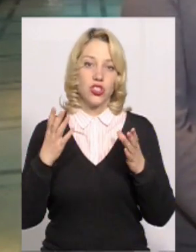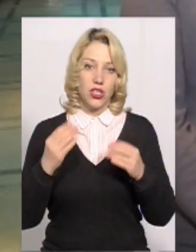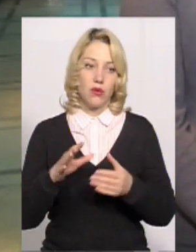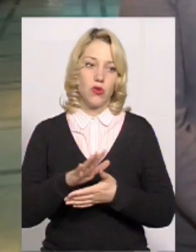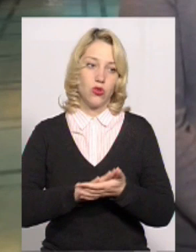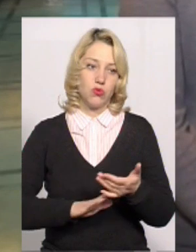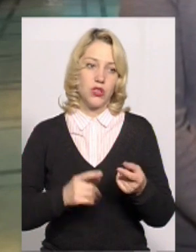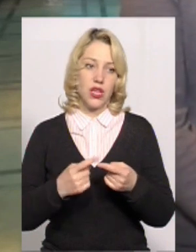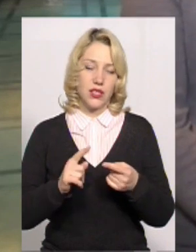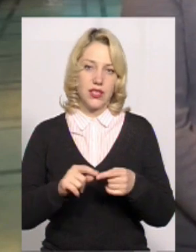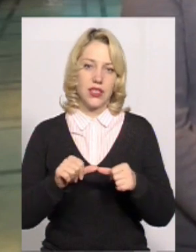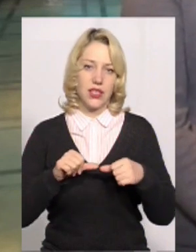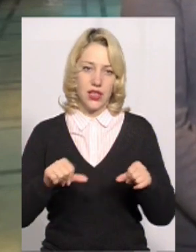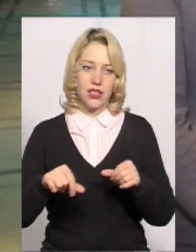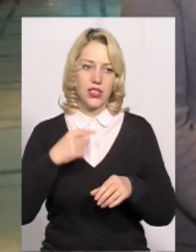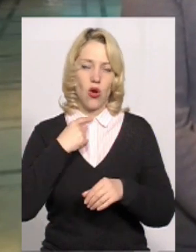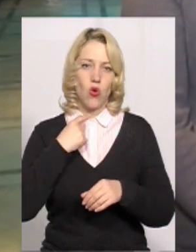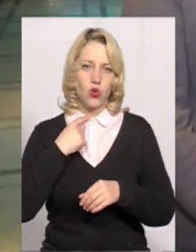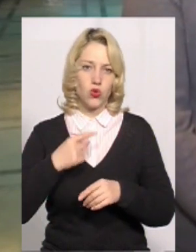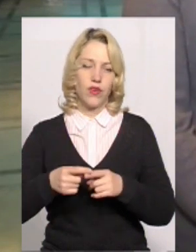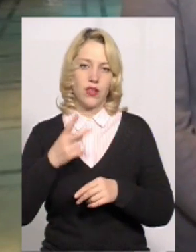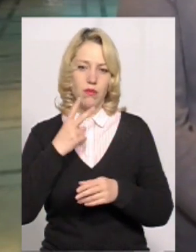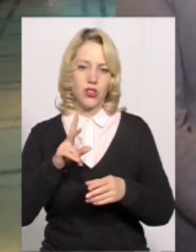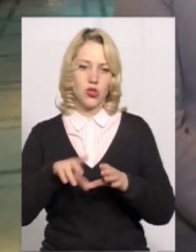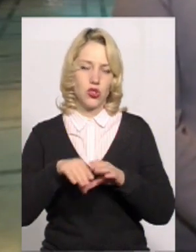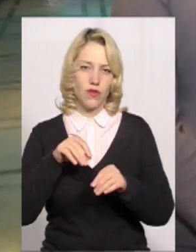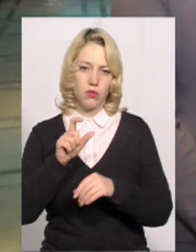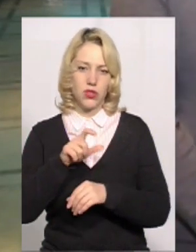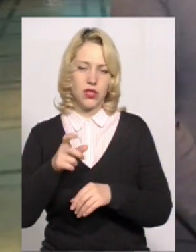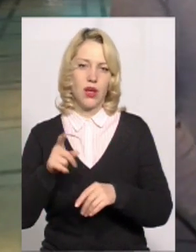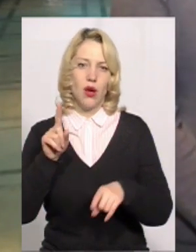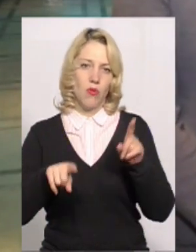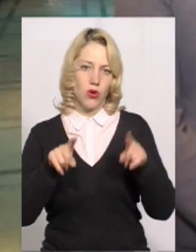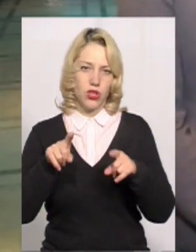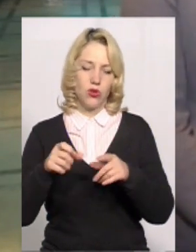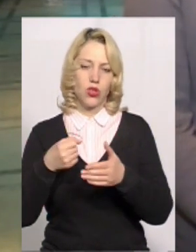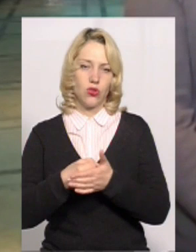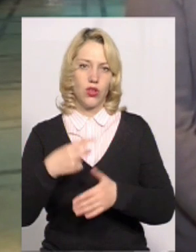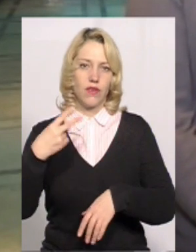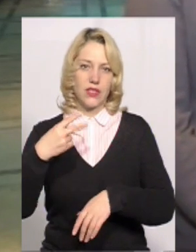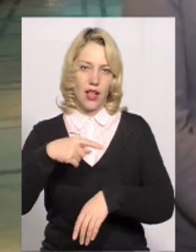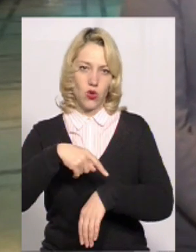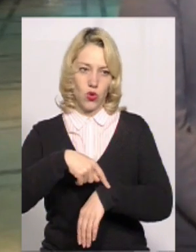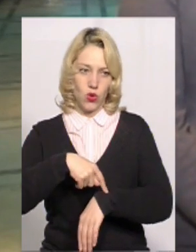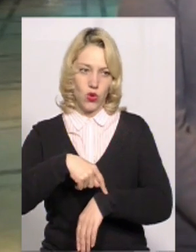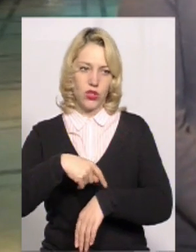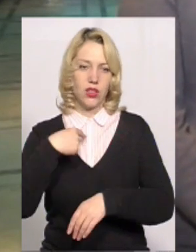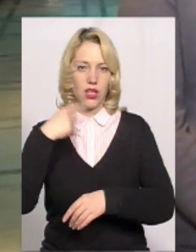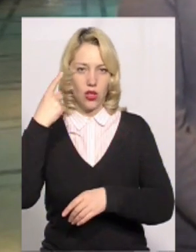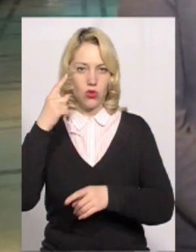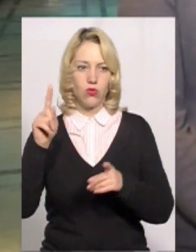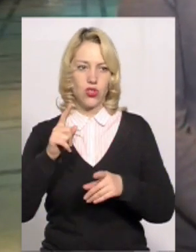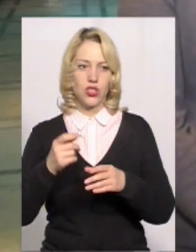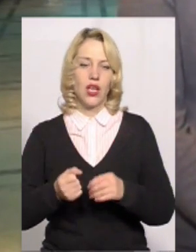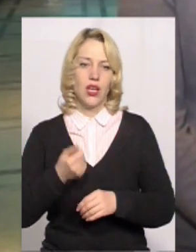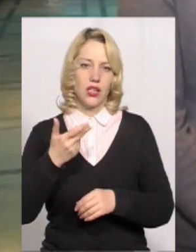Ще продовжується на цій дільниці голосування. Ми бачимо, що ще приходять виборці, полотники, і до 20-ї години, я так думаю,